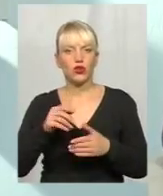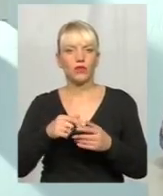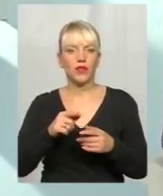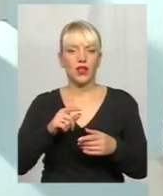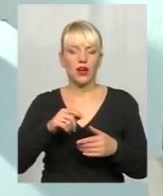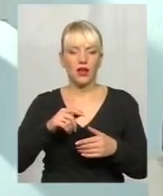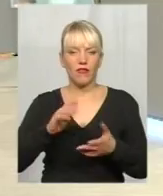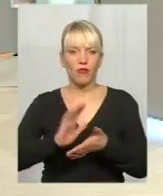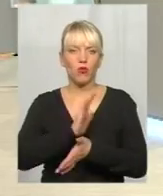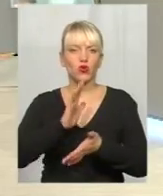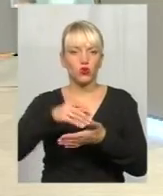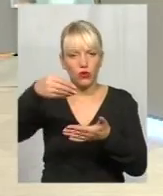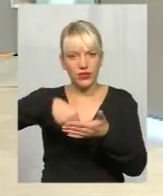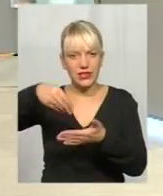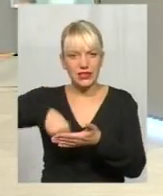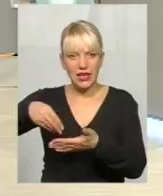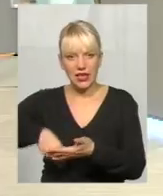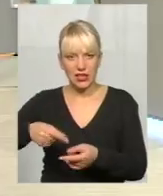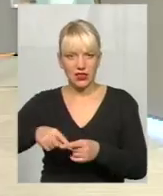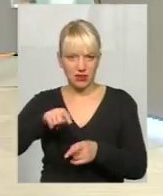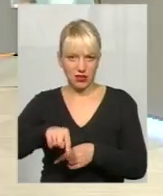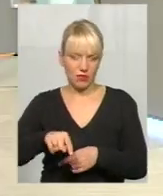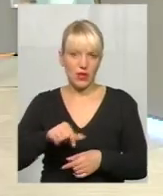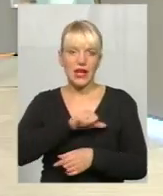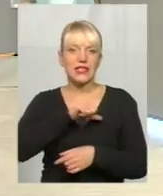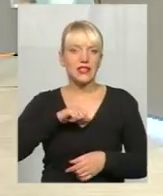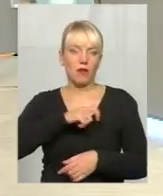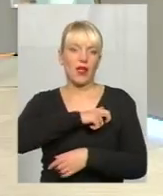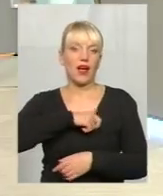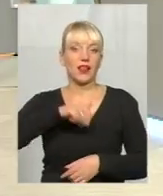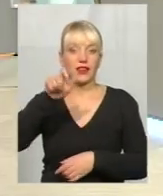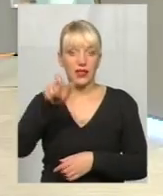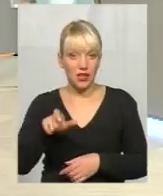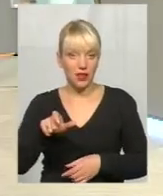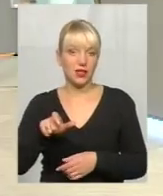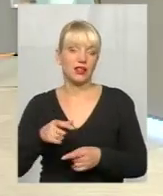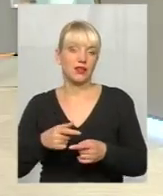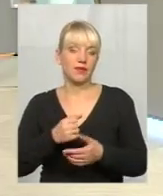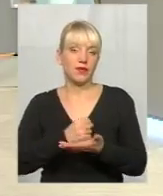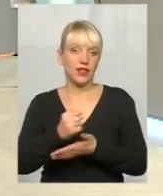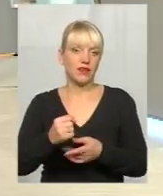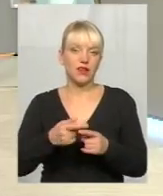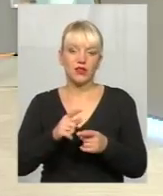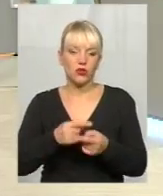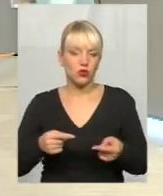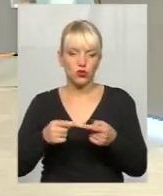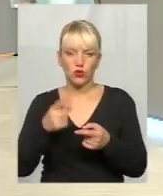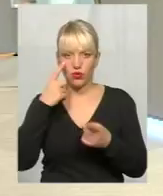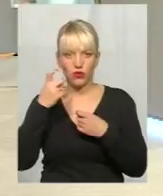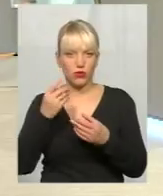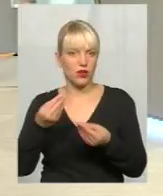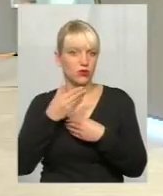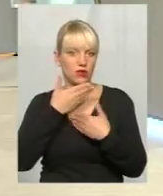люди знайшли. Сам кандидат не зовсім достовірну інформацію нам, як опорі,